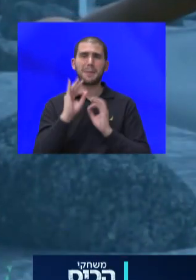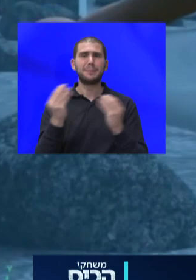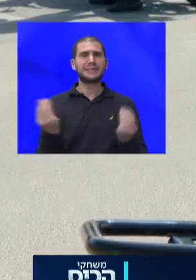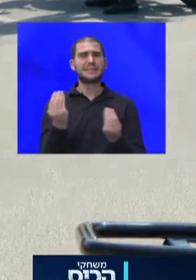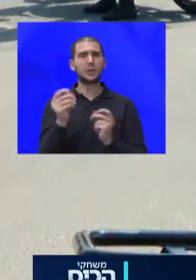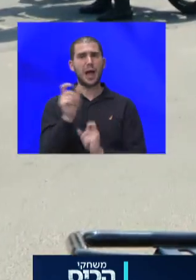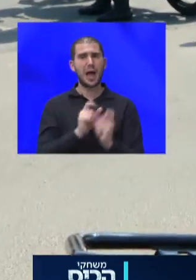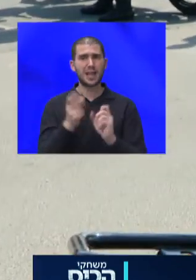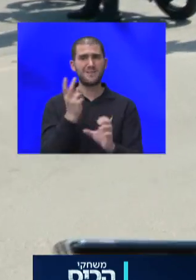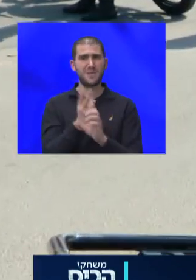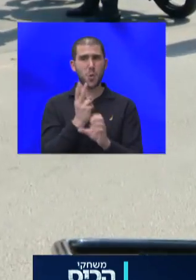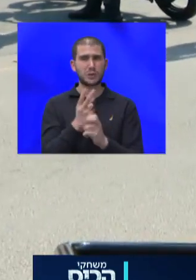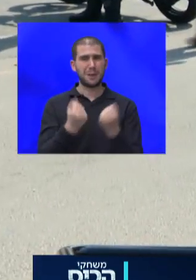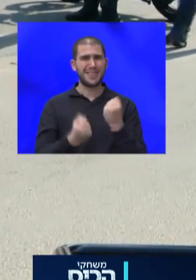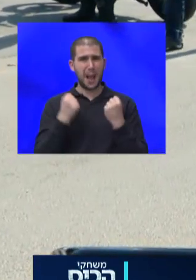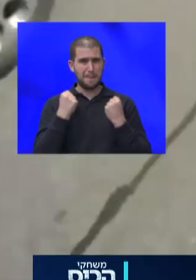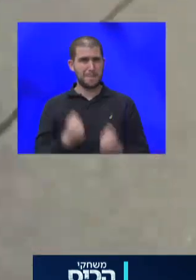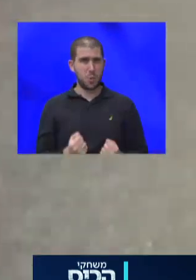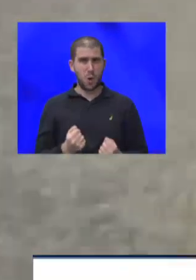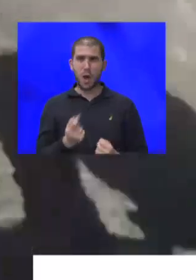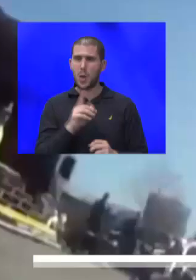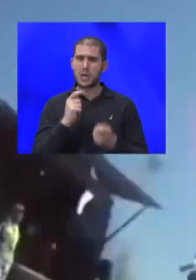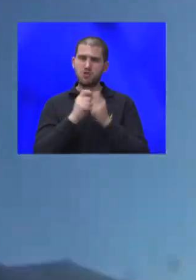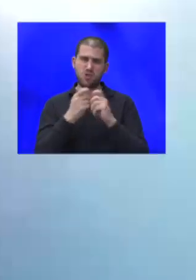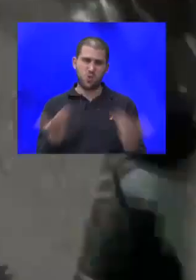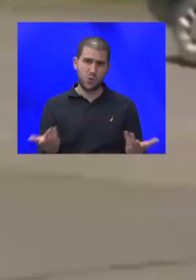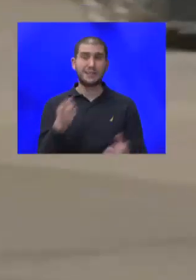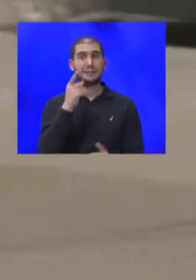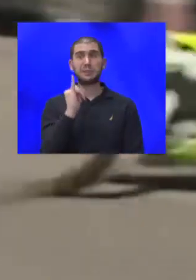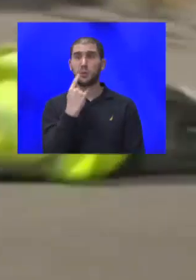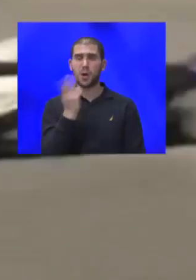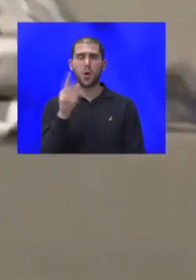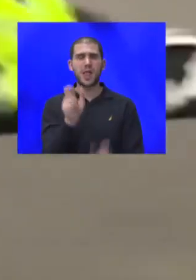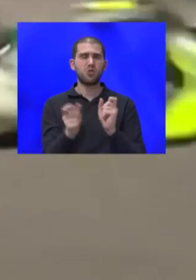לנהיגה בטוחה, לא יהיה כאן שינוי. וזה אומר עוד חיים שיעבדו.